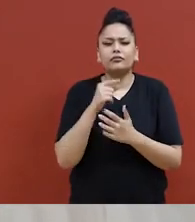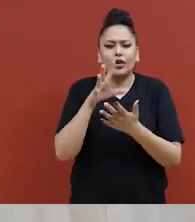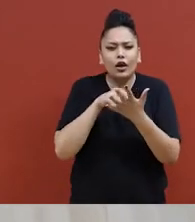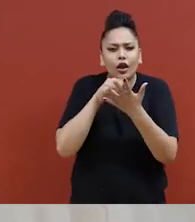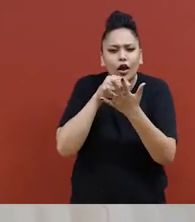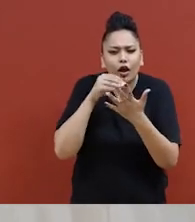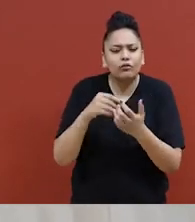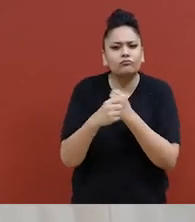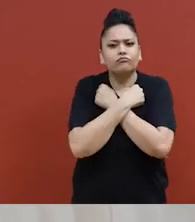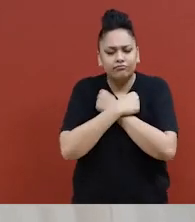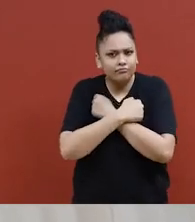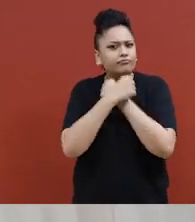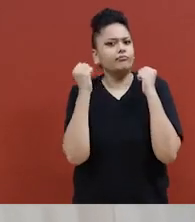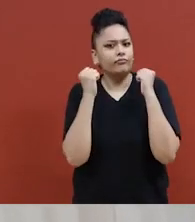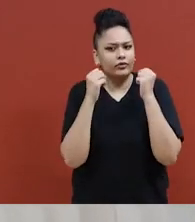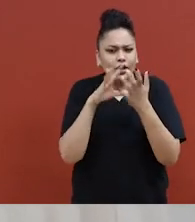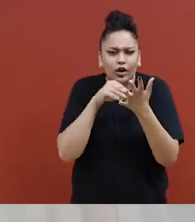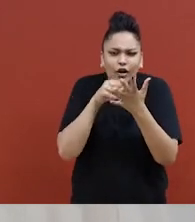'étranglement,